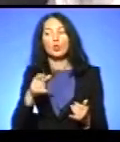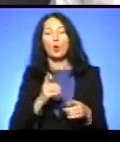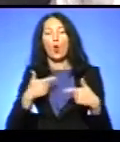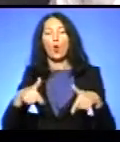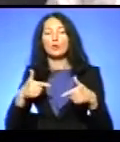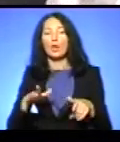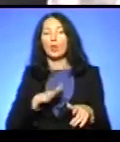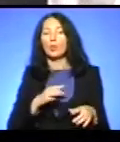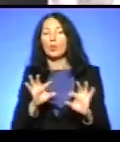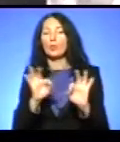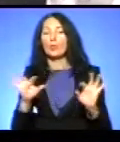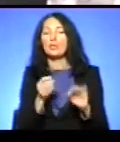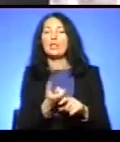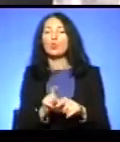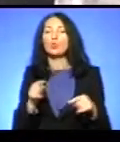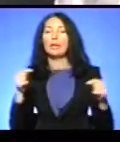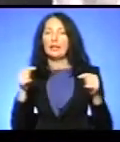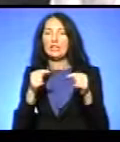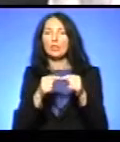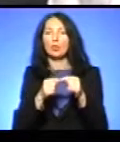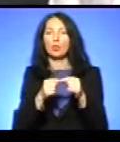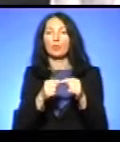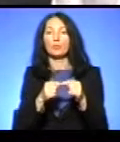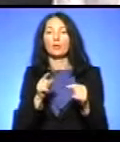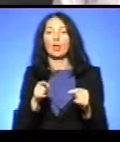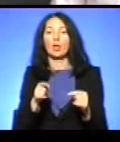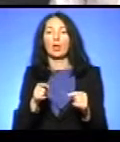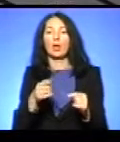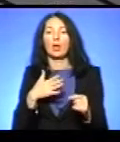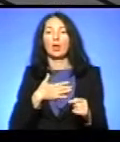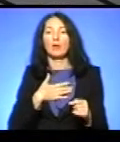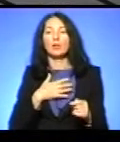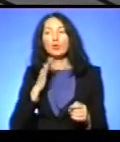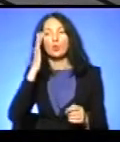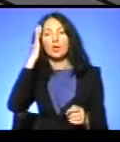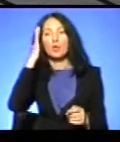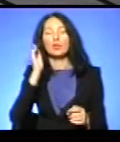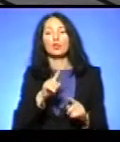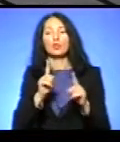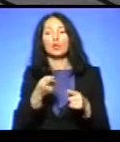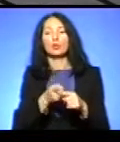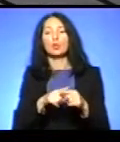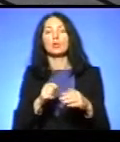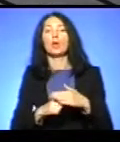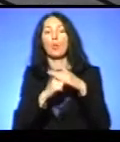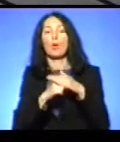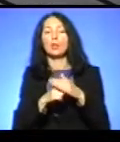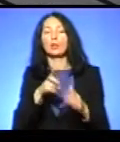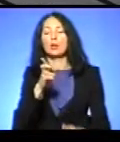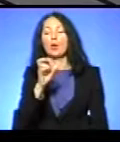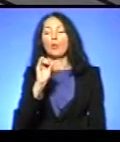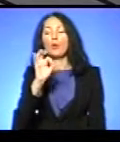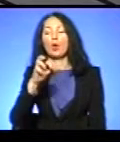'яснені дуже чітко. Тим більше, що наше уявлення, що дійсно, це якийсь банк біоматеріалів. Насправді,